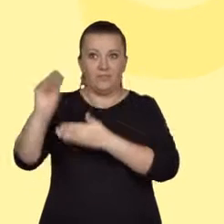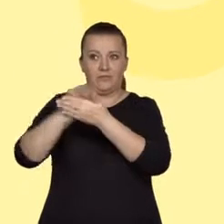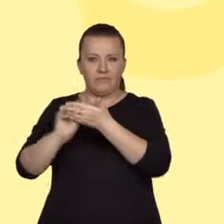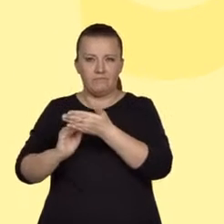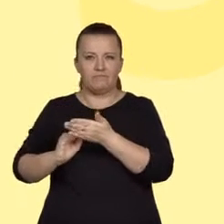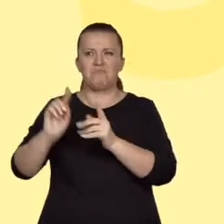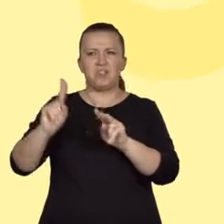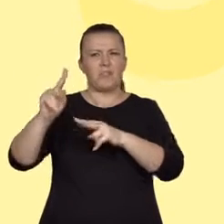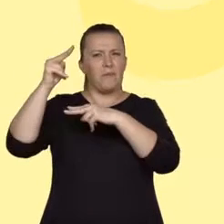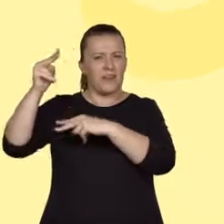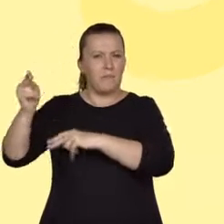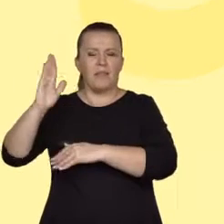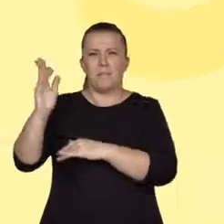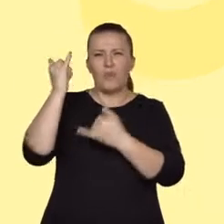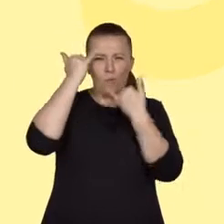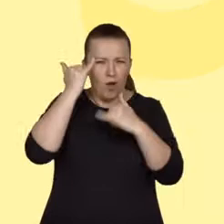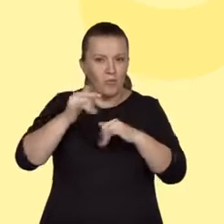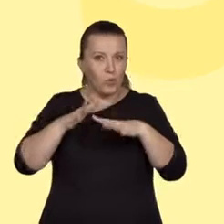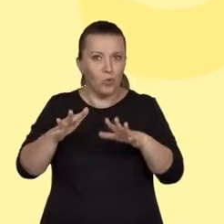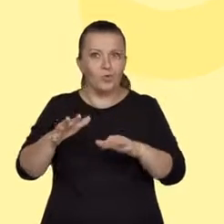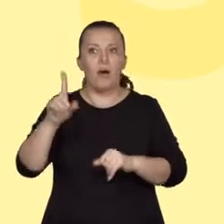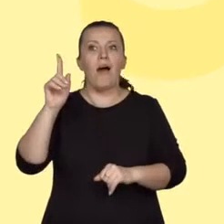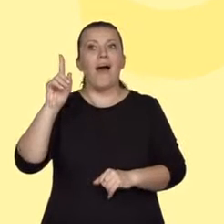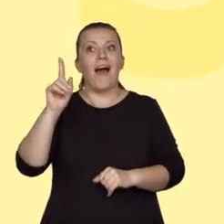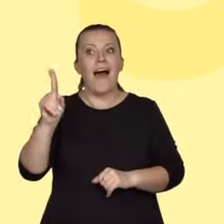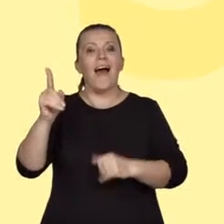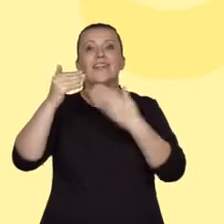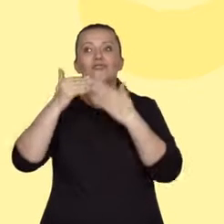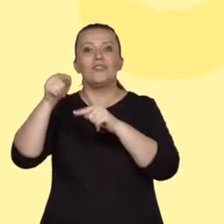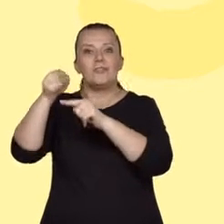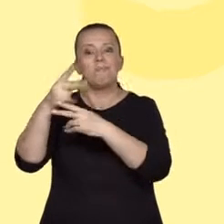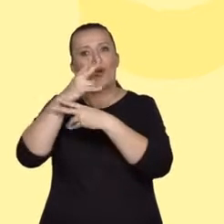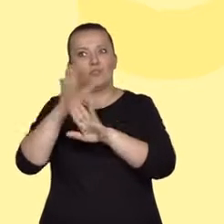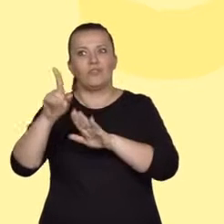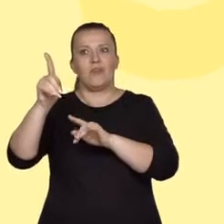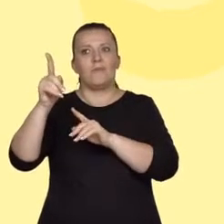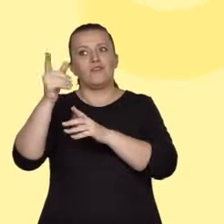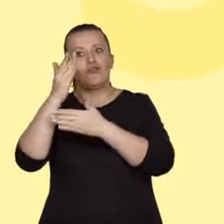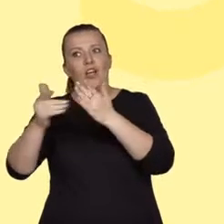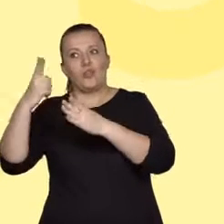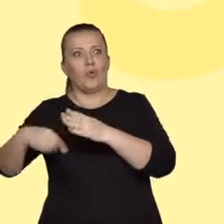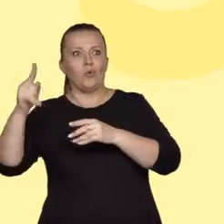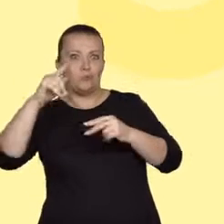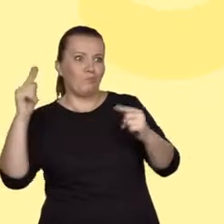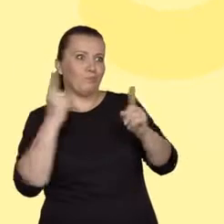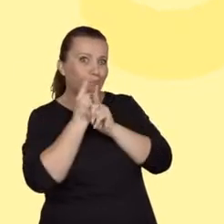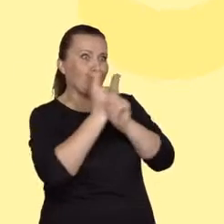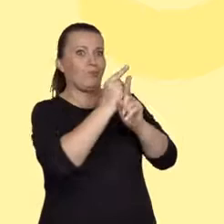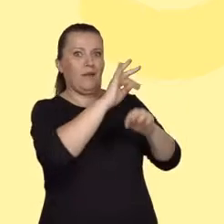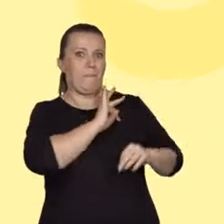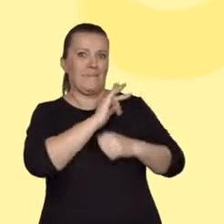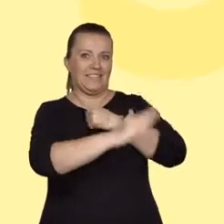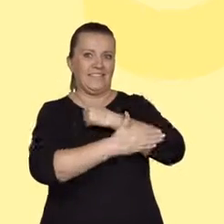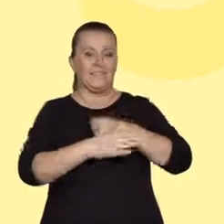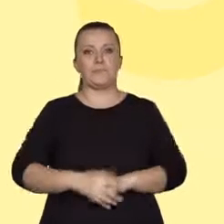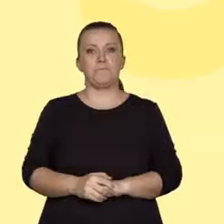nierozkonałe, z błędami, ale pokazują one, że niektórzy autorzy stosują prezentowane tu zasady. Na planszy widzimy temat z majowej matury.